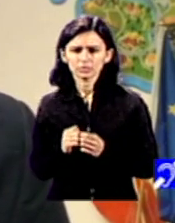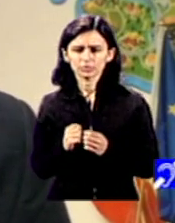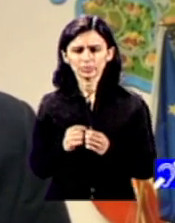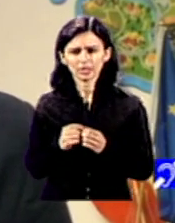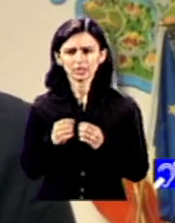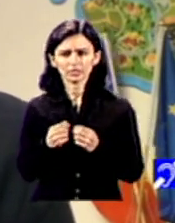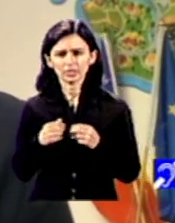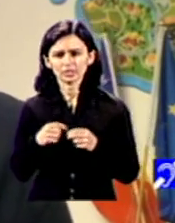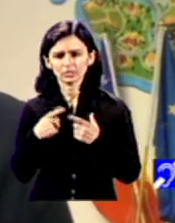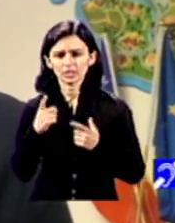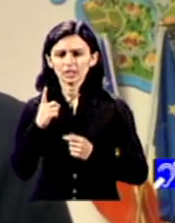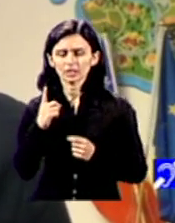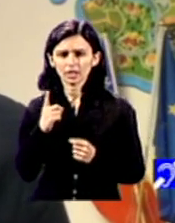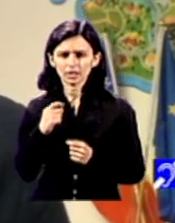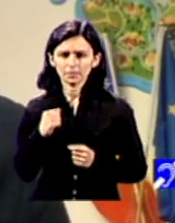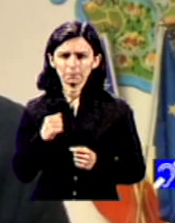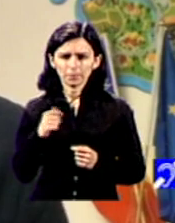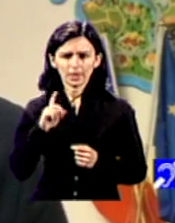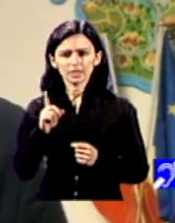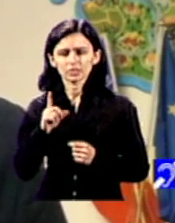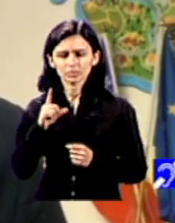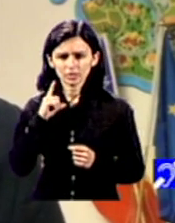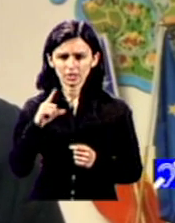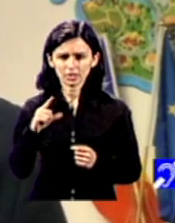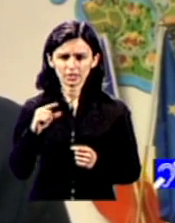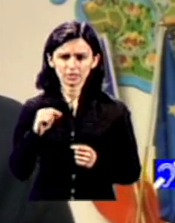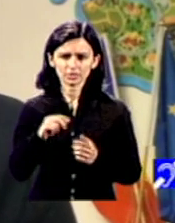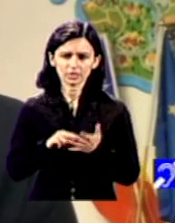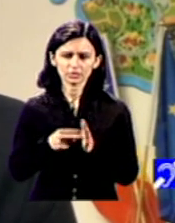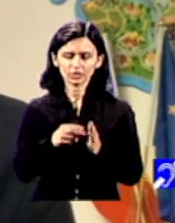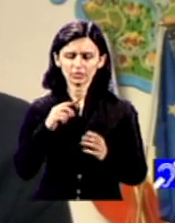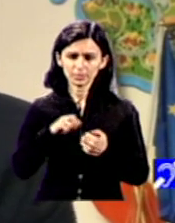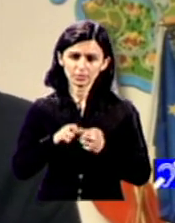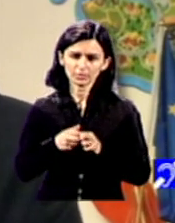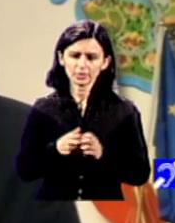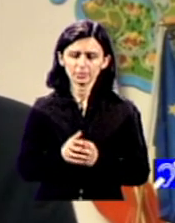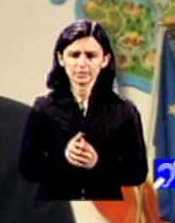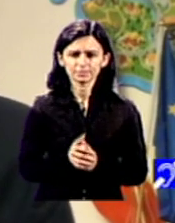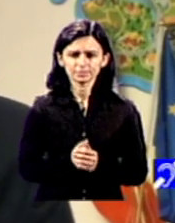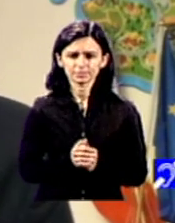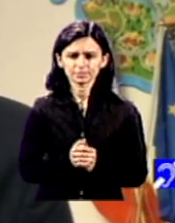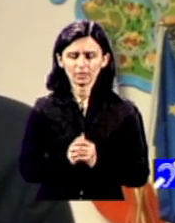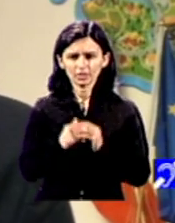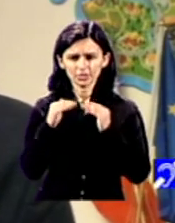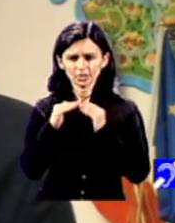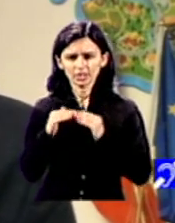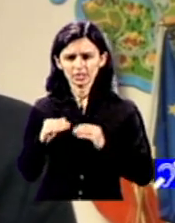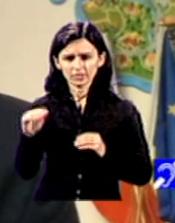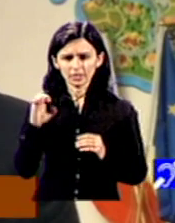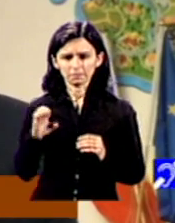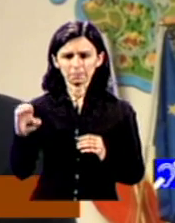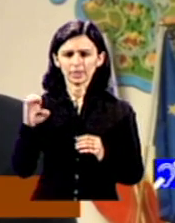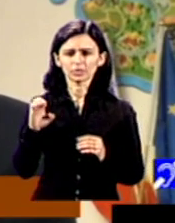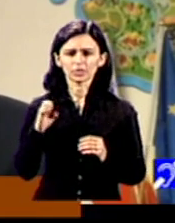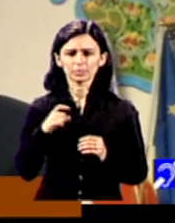dar în niciun caz nu rezolvă problema deci nu este exact ceea ce spuneam și la nivel european că accentul la nivel